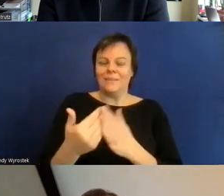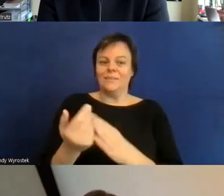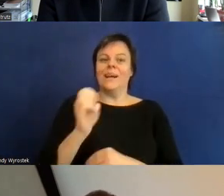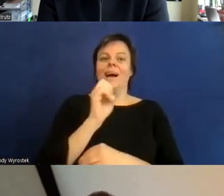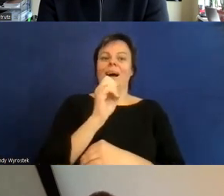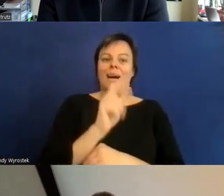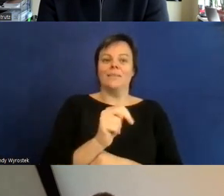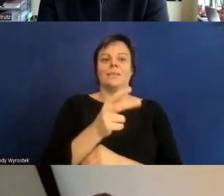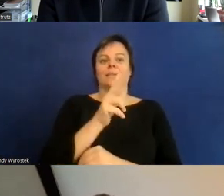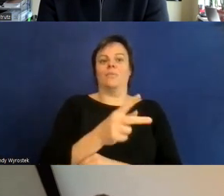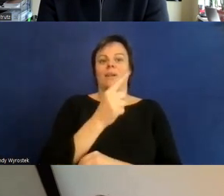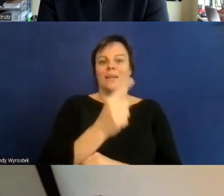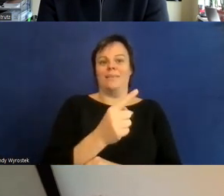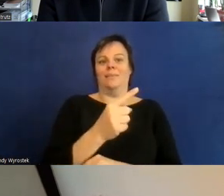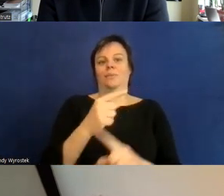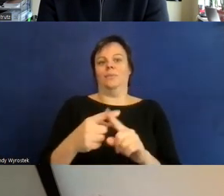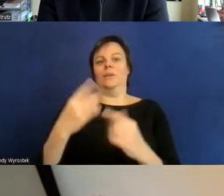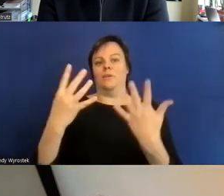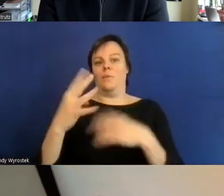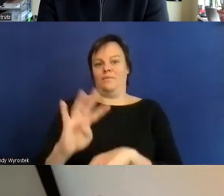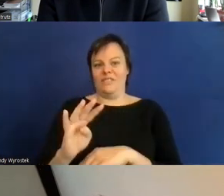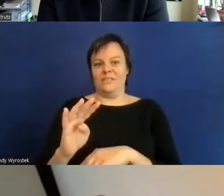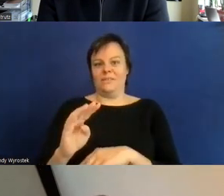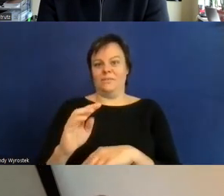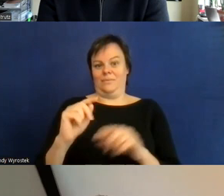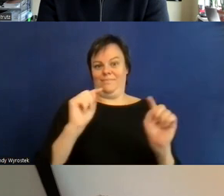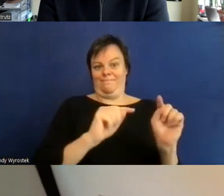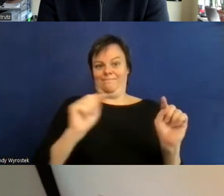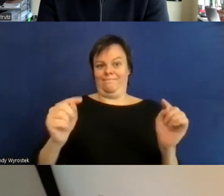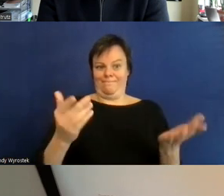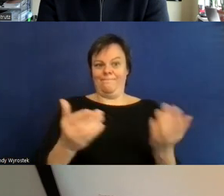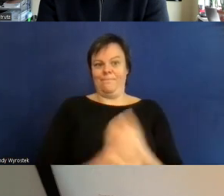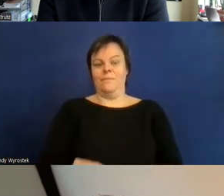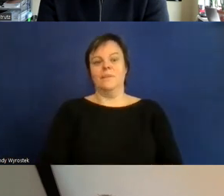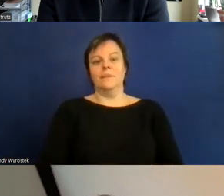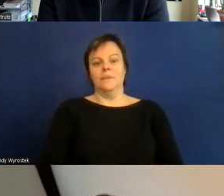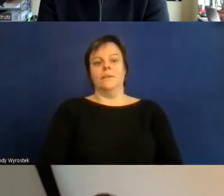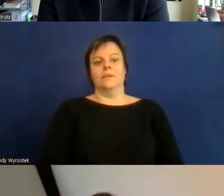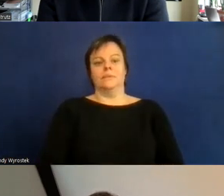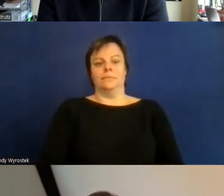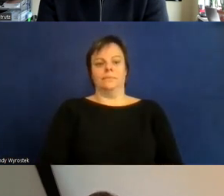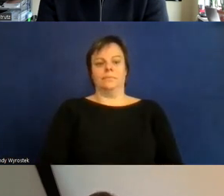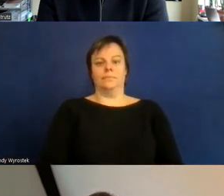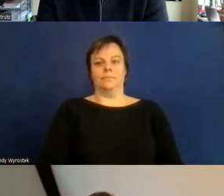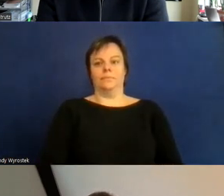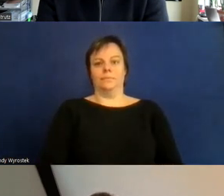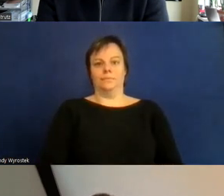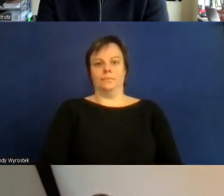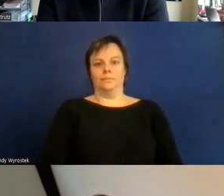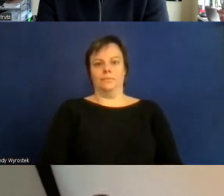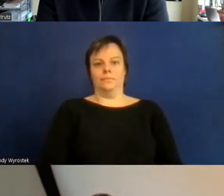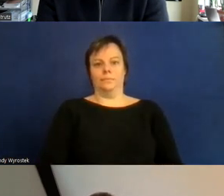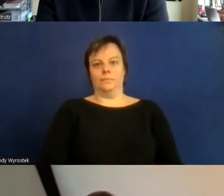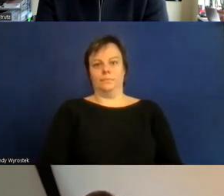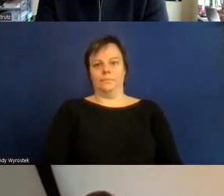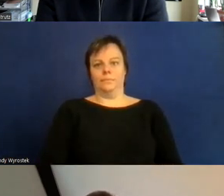10 hingewiesen nicht Webdokumente und da kommen wir eben dazu ab dem nächsten Donnerstag Word PowerPoint und Excel sind sogenannte